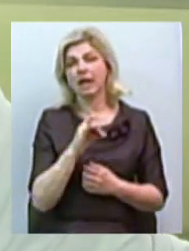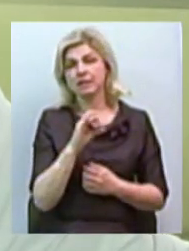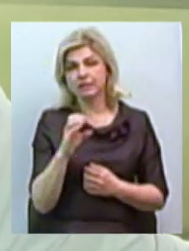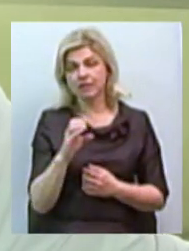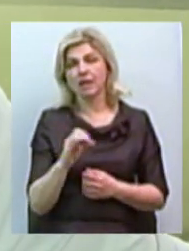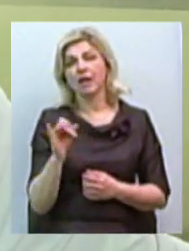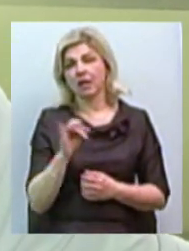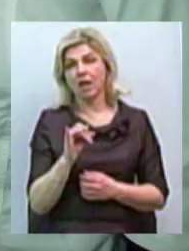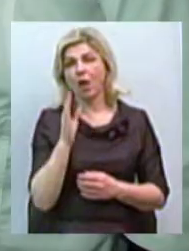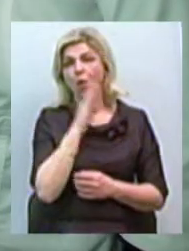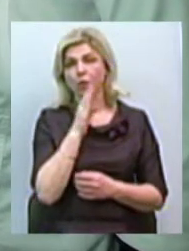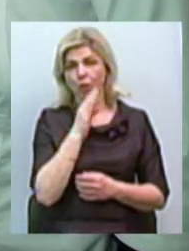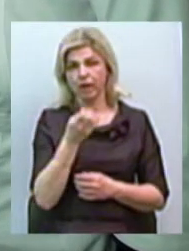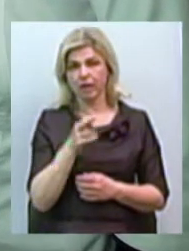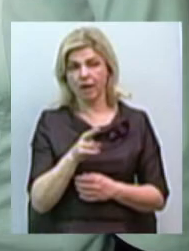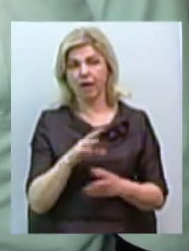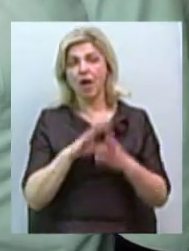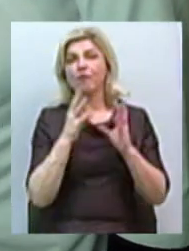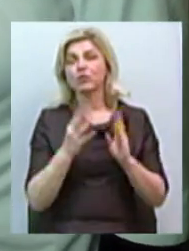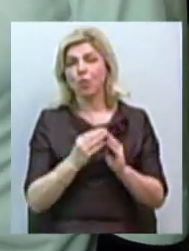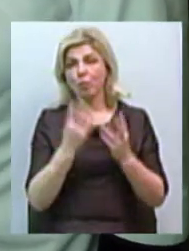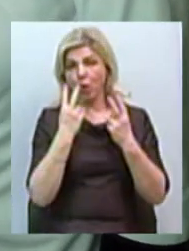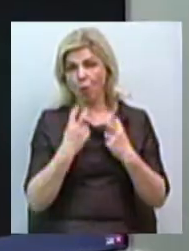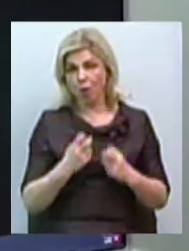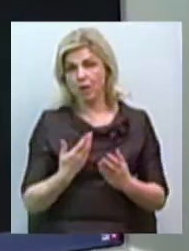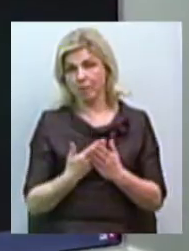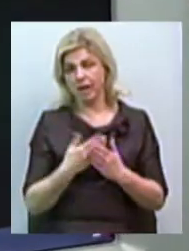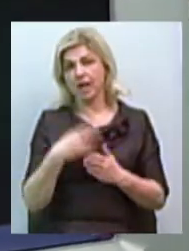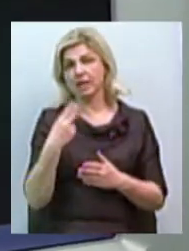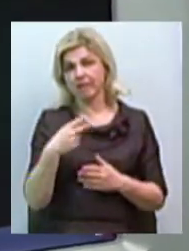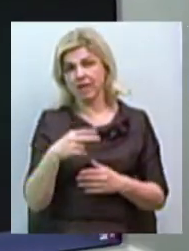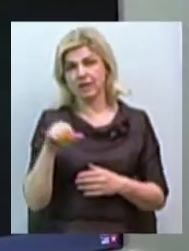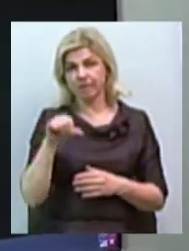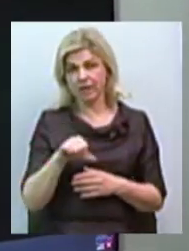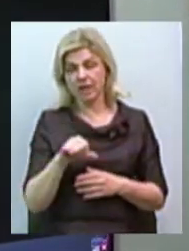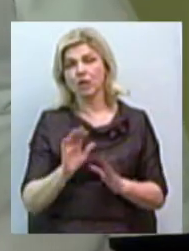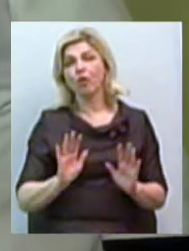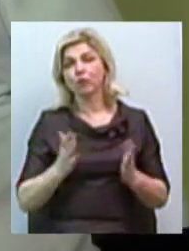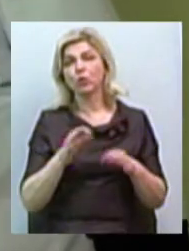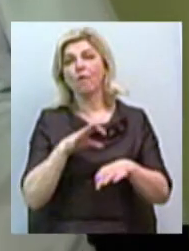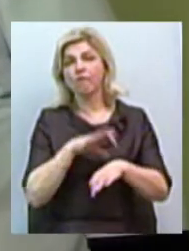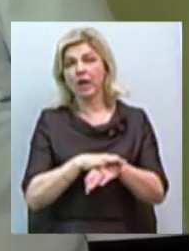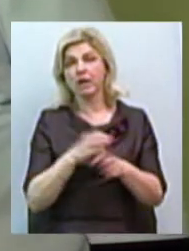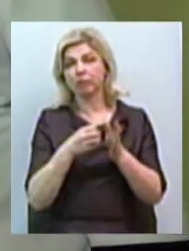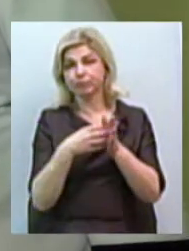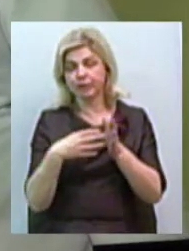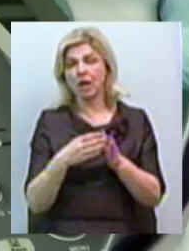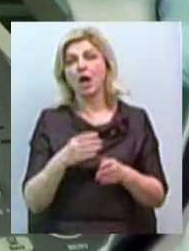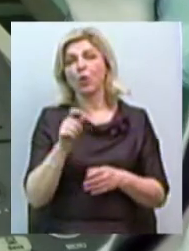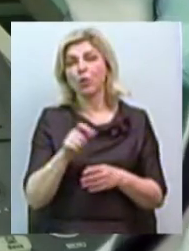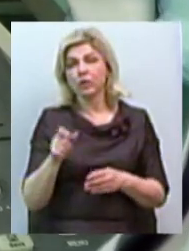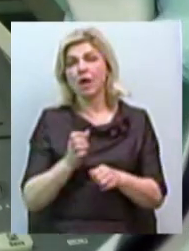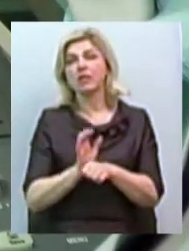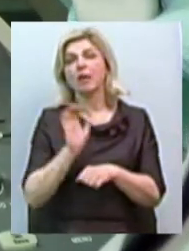це екологія. Загалом огляд триває близько 20 хвилин. У разі виявлення будь-яких новоутворень пацієнтів спрямовують на